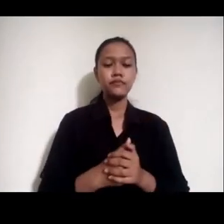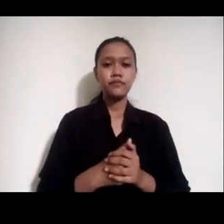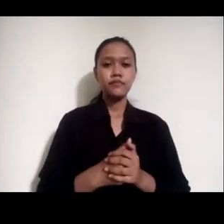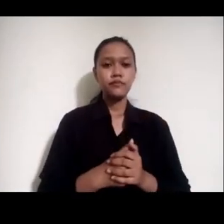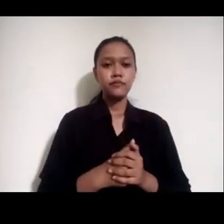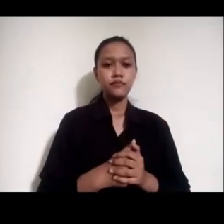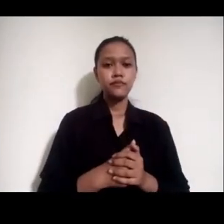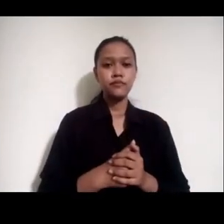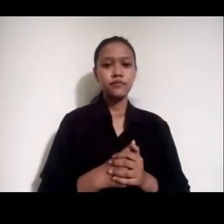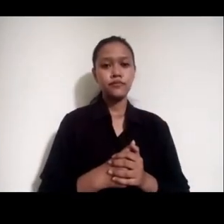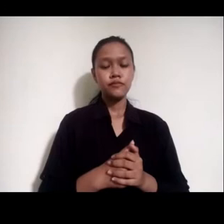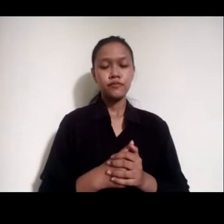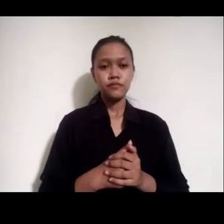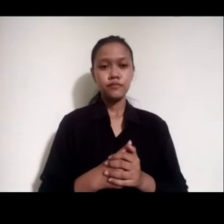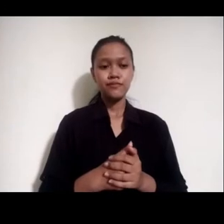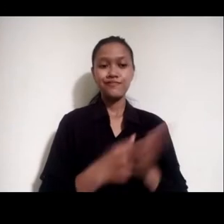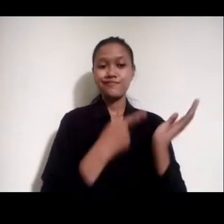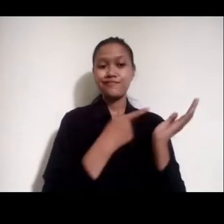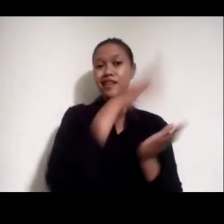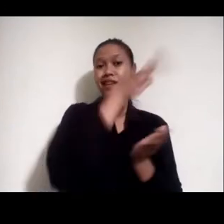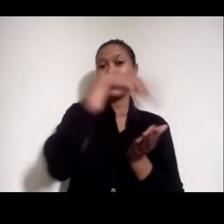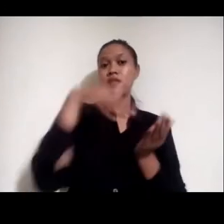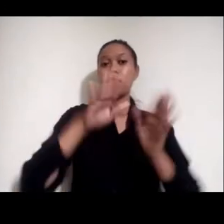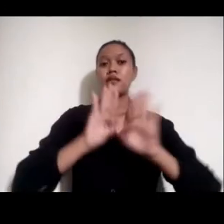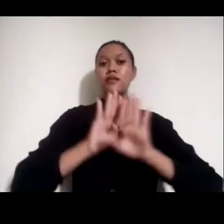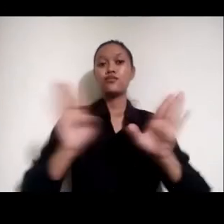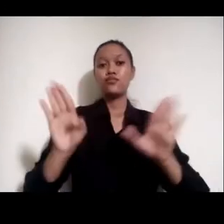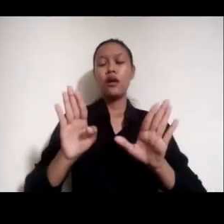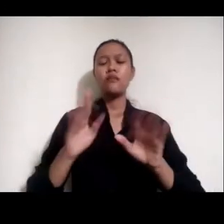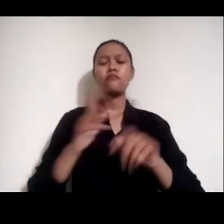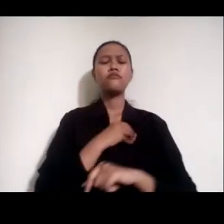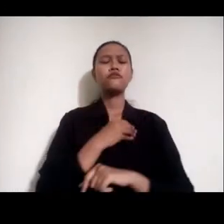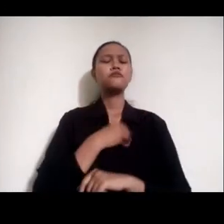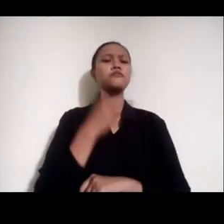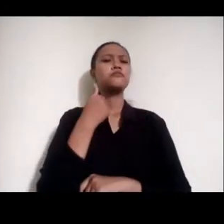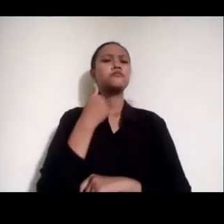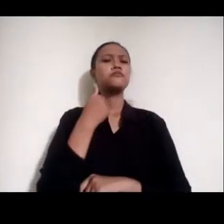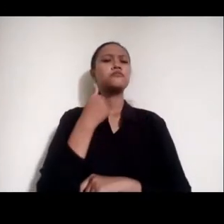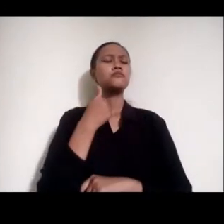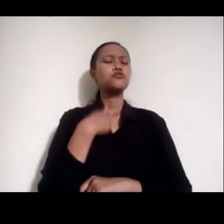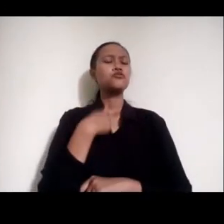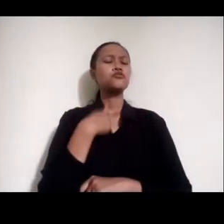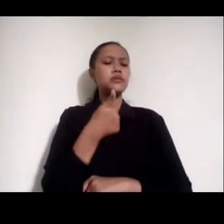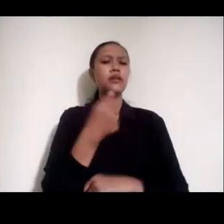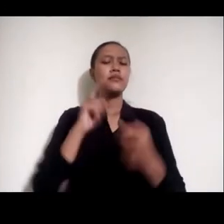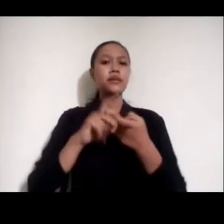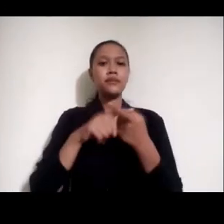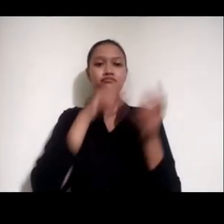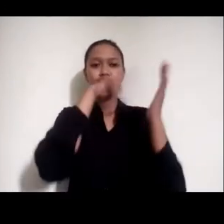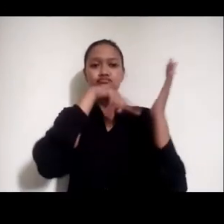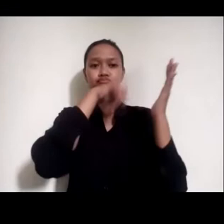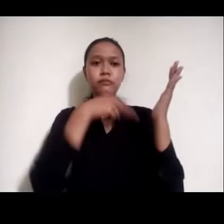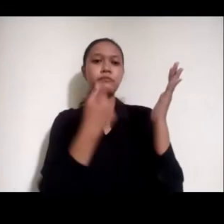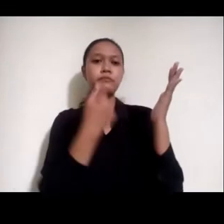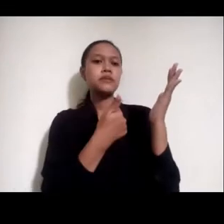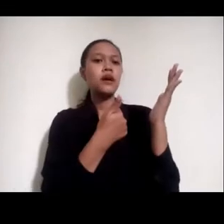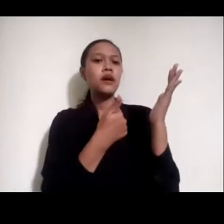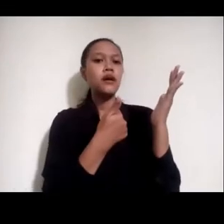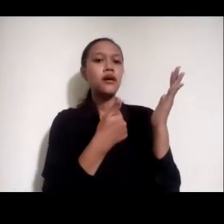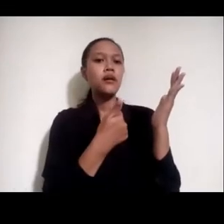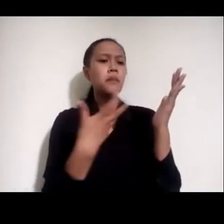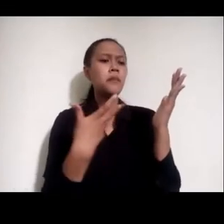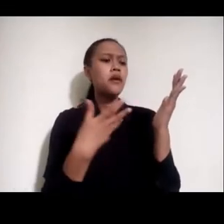Nah Ini adalah Data terbuka Yang menurutku Juga perlu Dipantengin oleh Teman-teman Bagaimana Kita Bisa